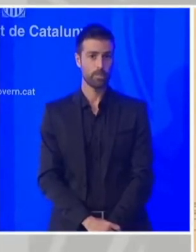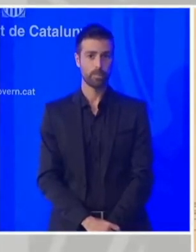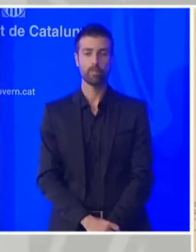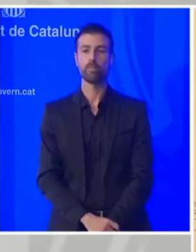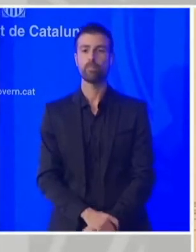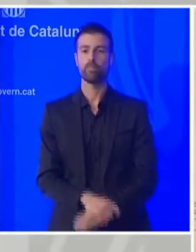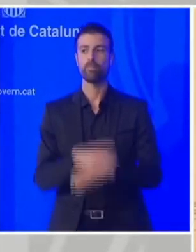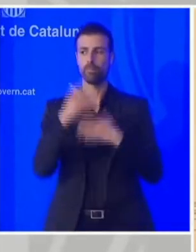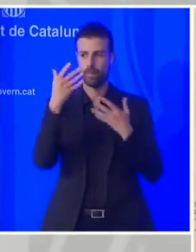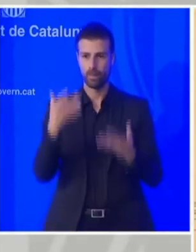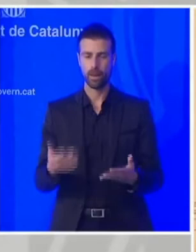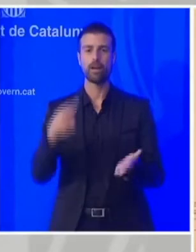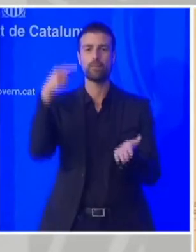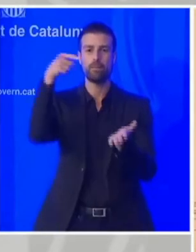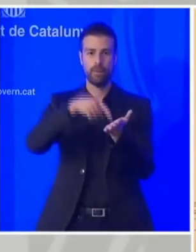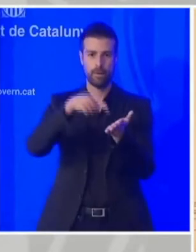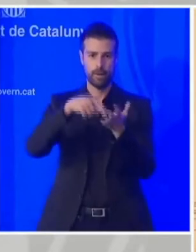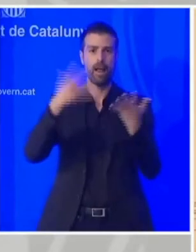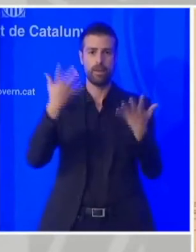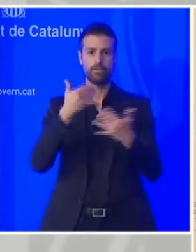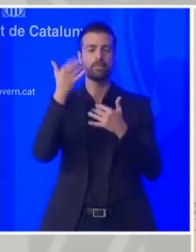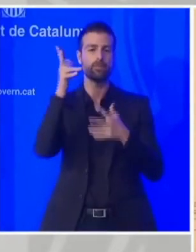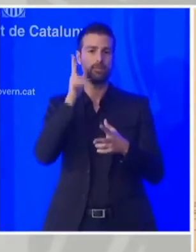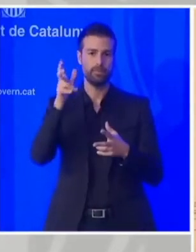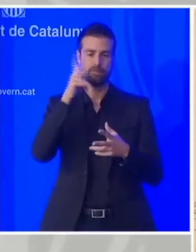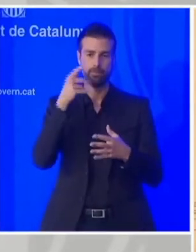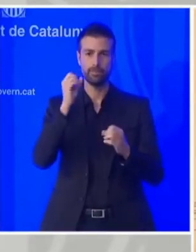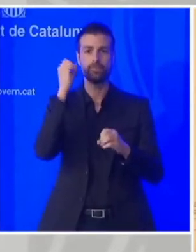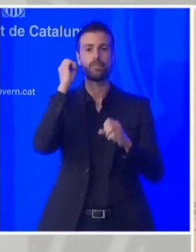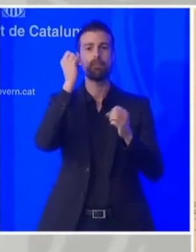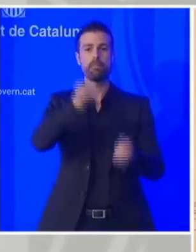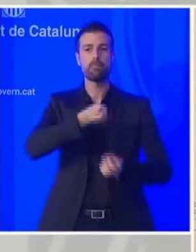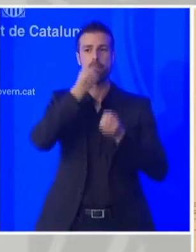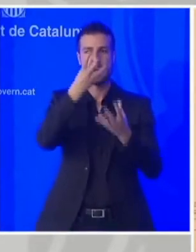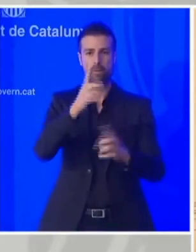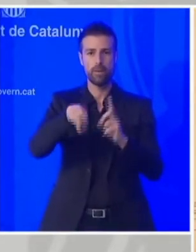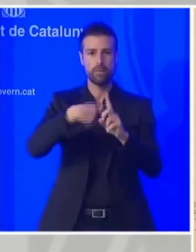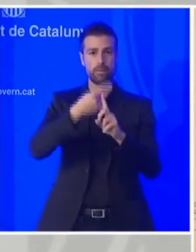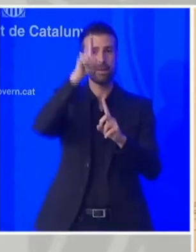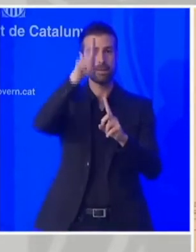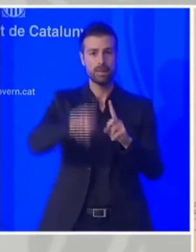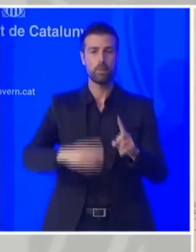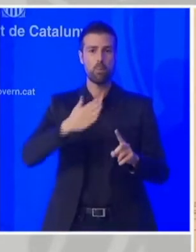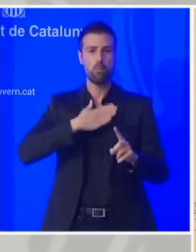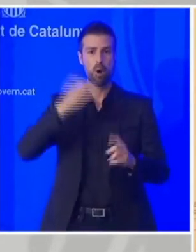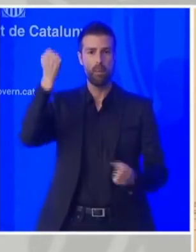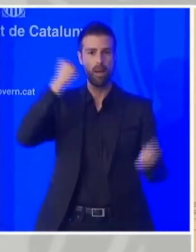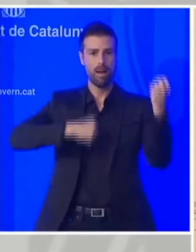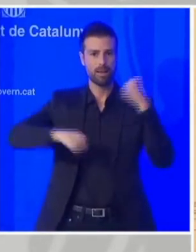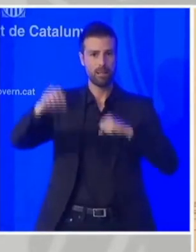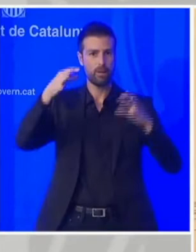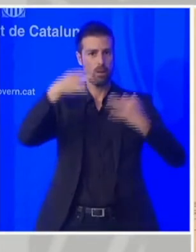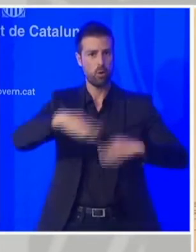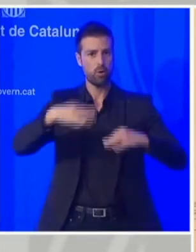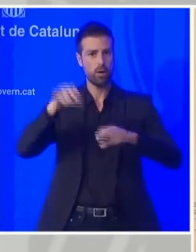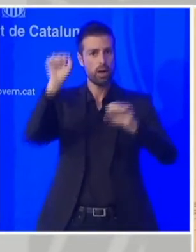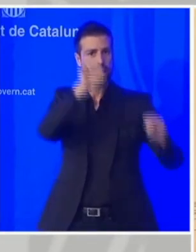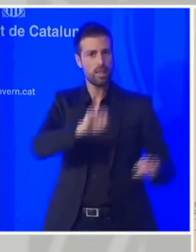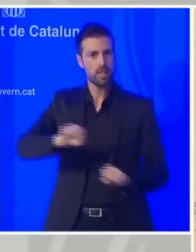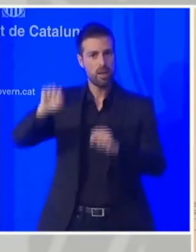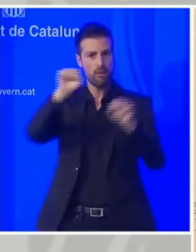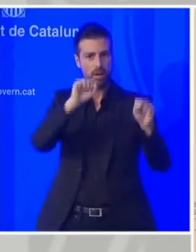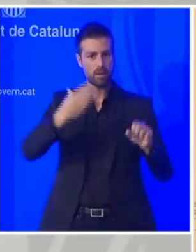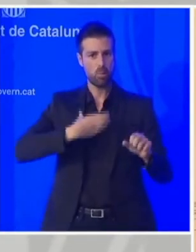reclamem i hem reclamat amb mozions, amb manifestos i amb la pròpia activitat ordinària de defensa del municipalisme